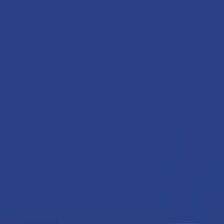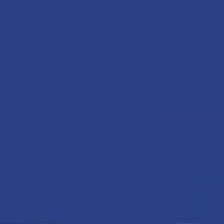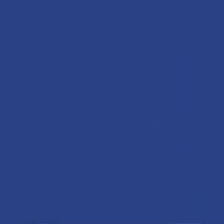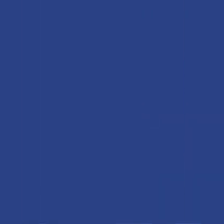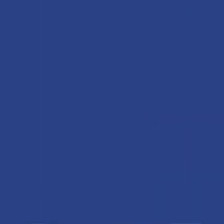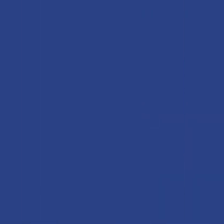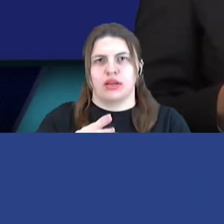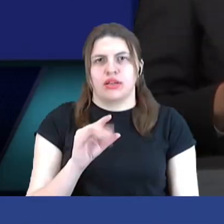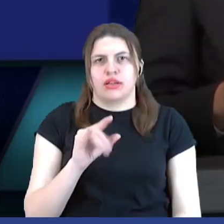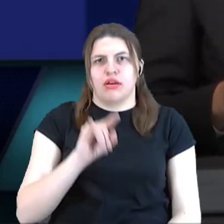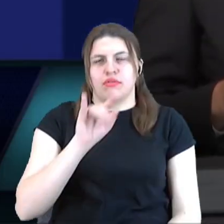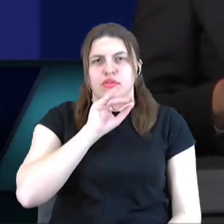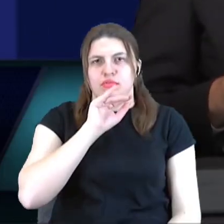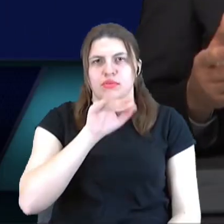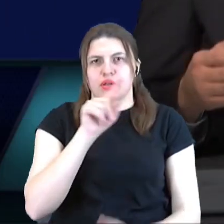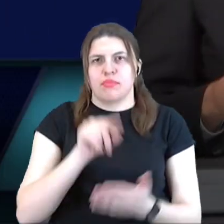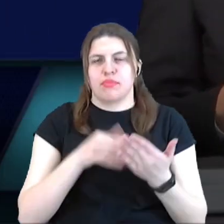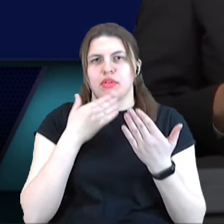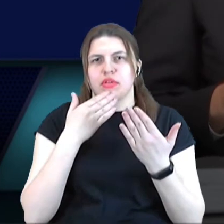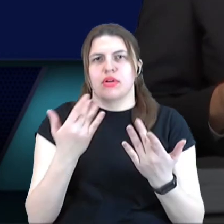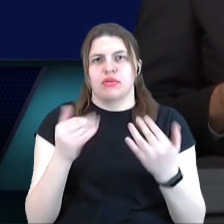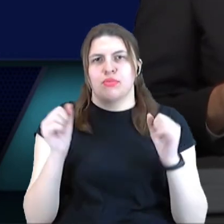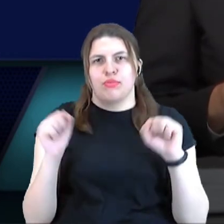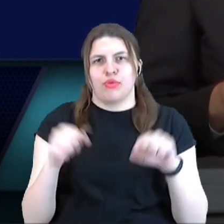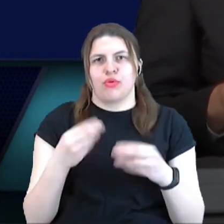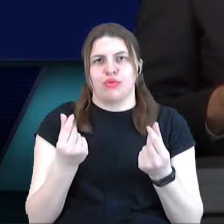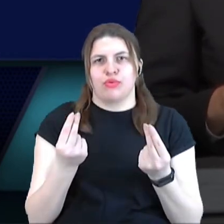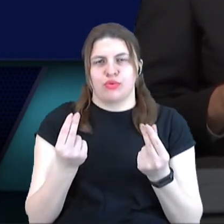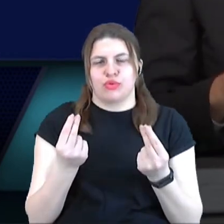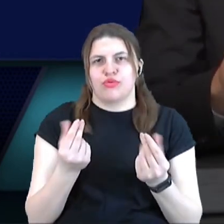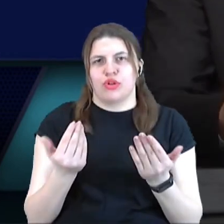думаю, це буде позна. Скільки може коштувати новий аеропорт?